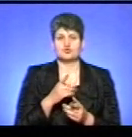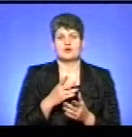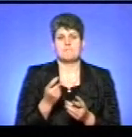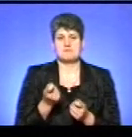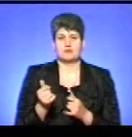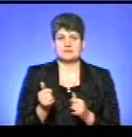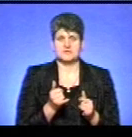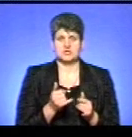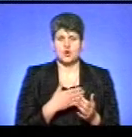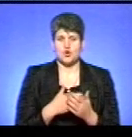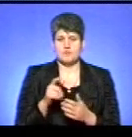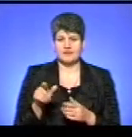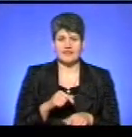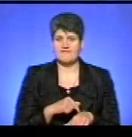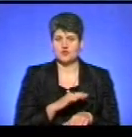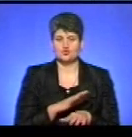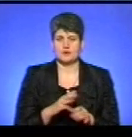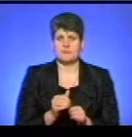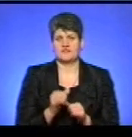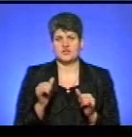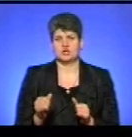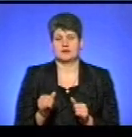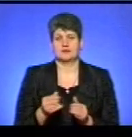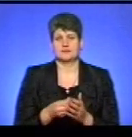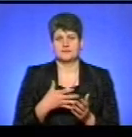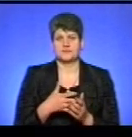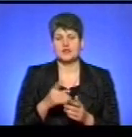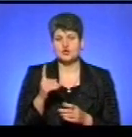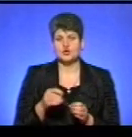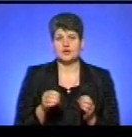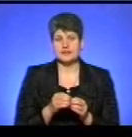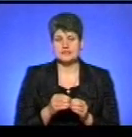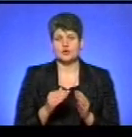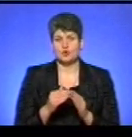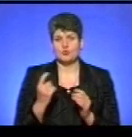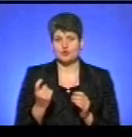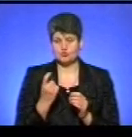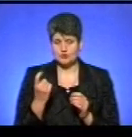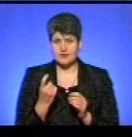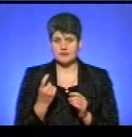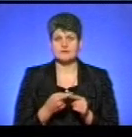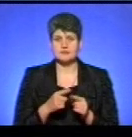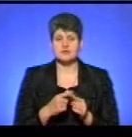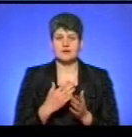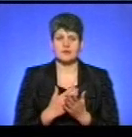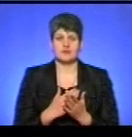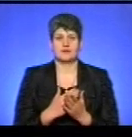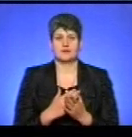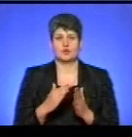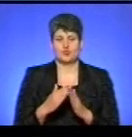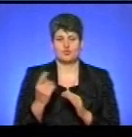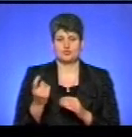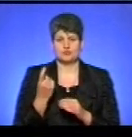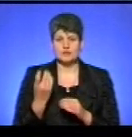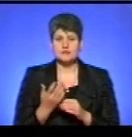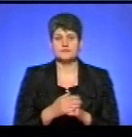громадянин не відчує підвищення тарифів. Перше, 110 тисяч домогосподарств – це є домогосподарство.